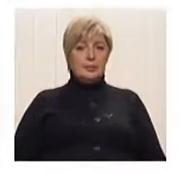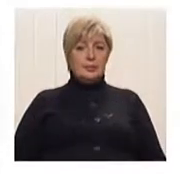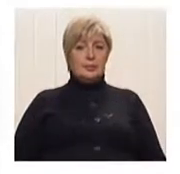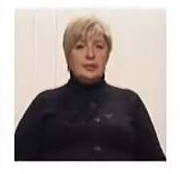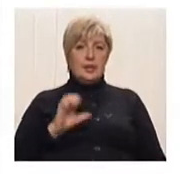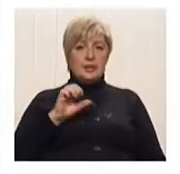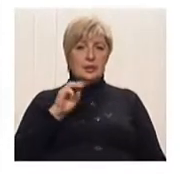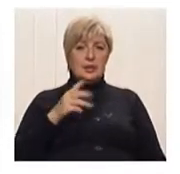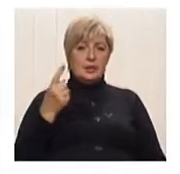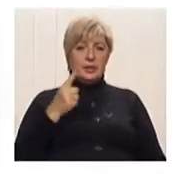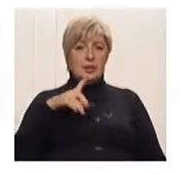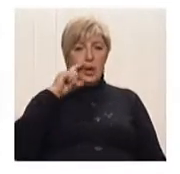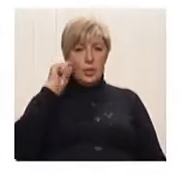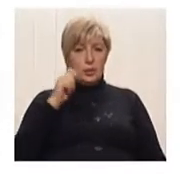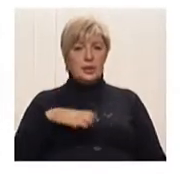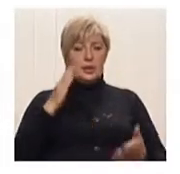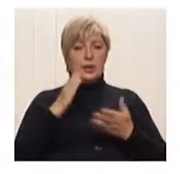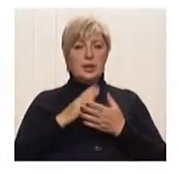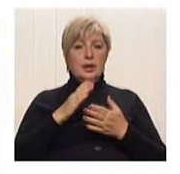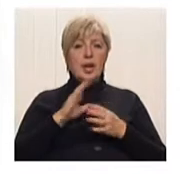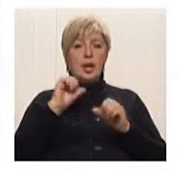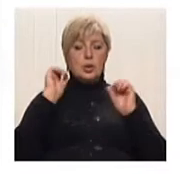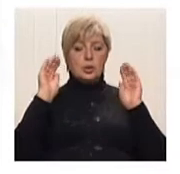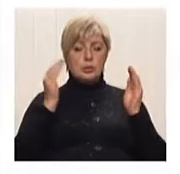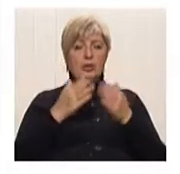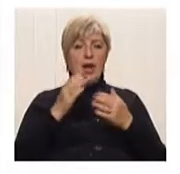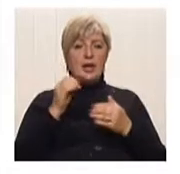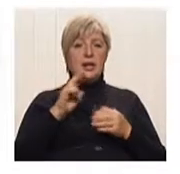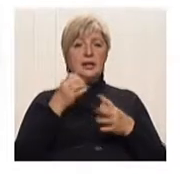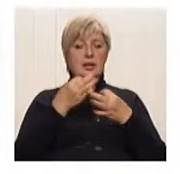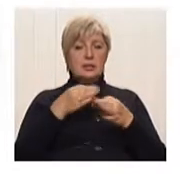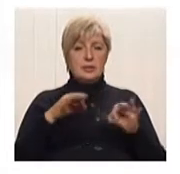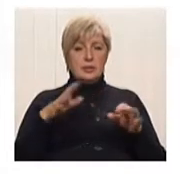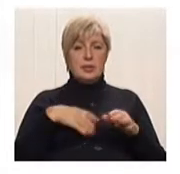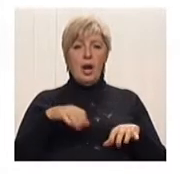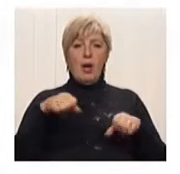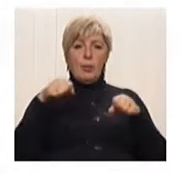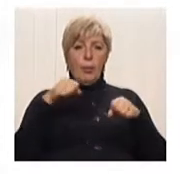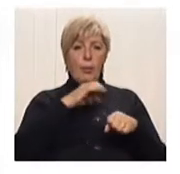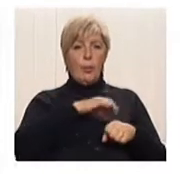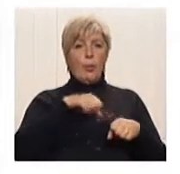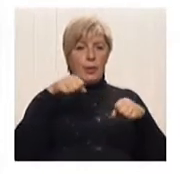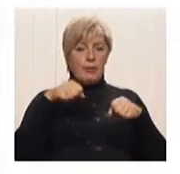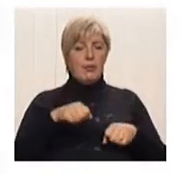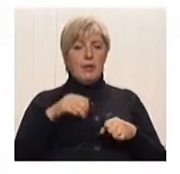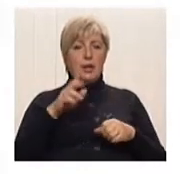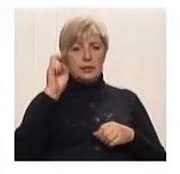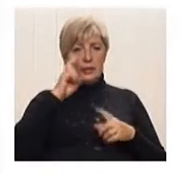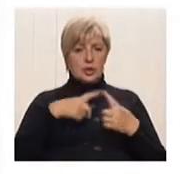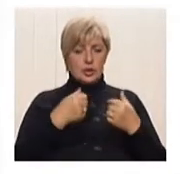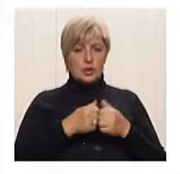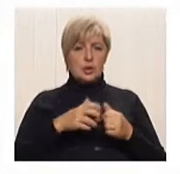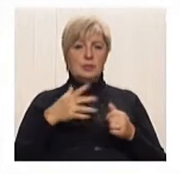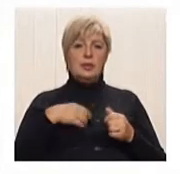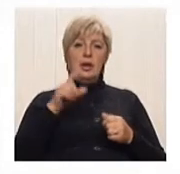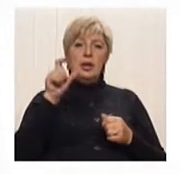Стаття 1. Україна є суверенна і незалежна, демократична, соціальна, правова держава. Стаття 3. Людина, її